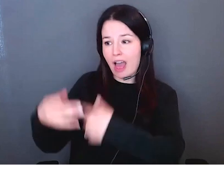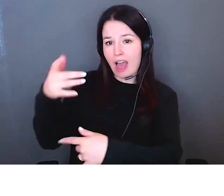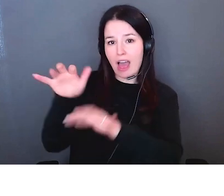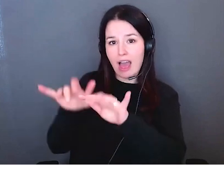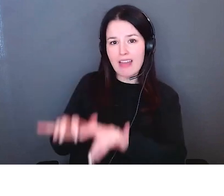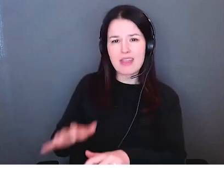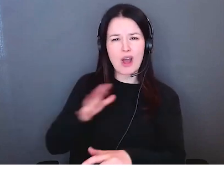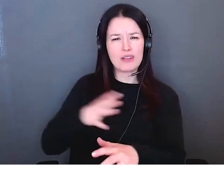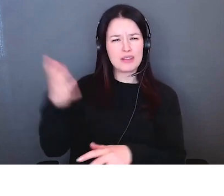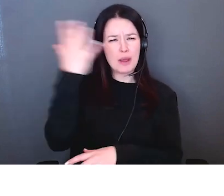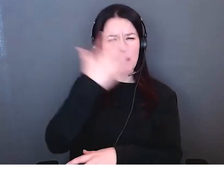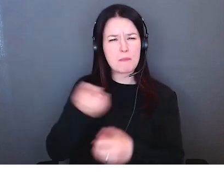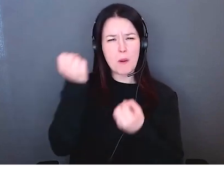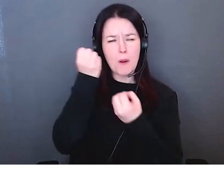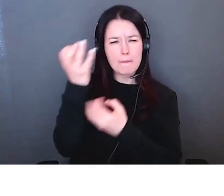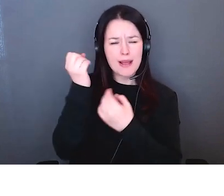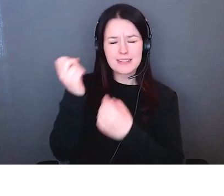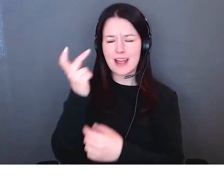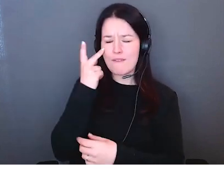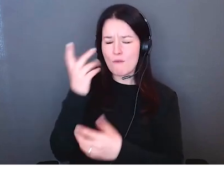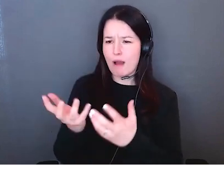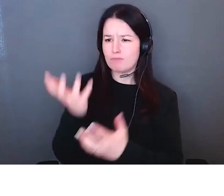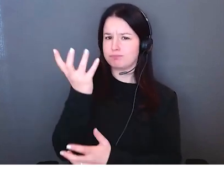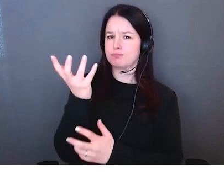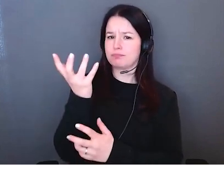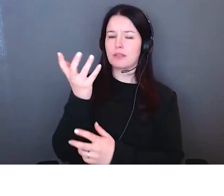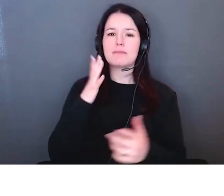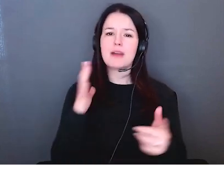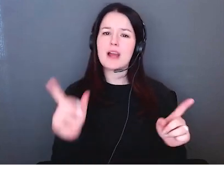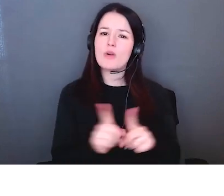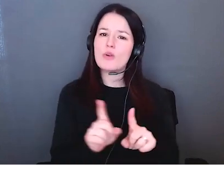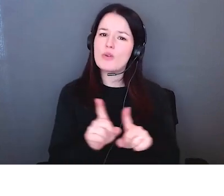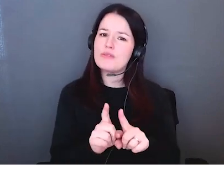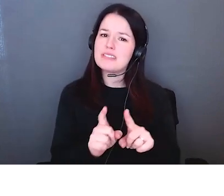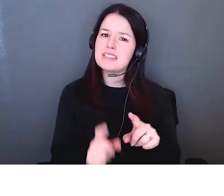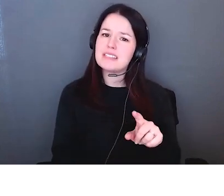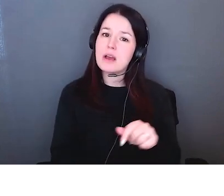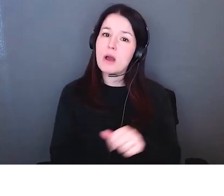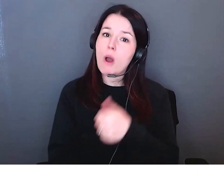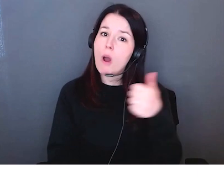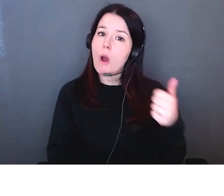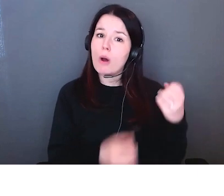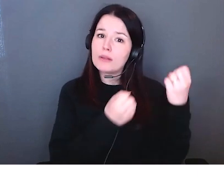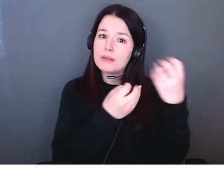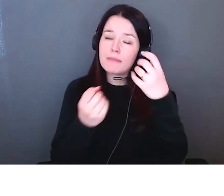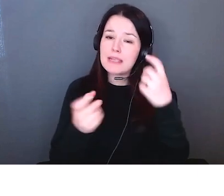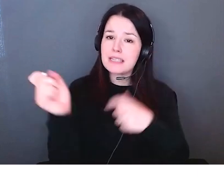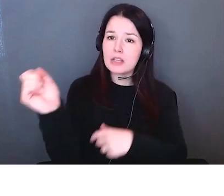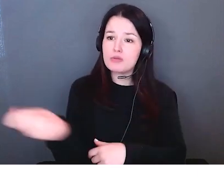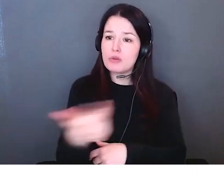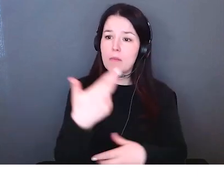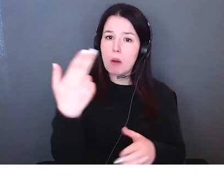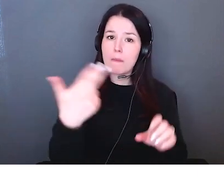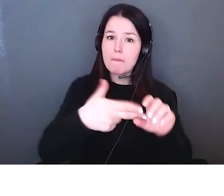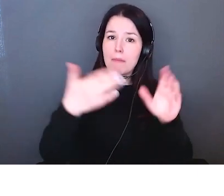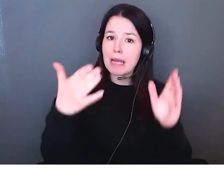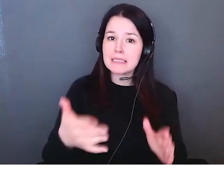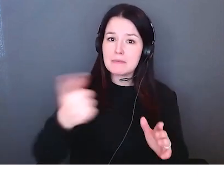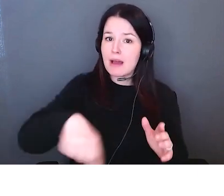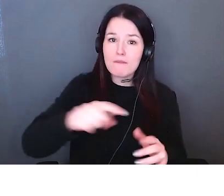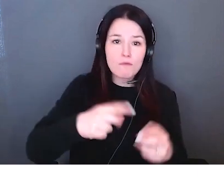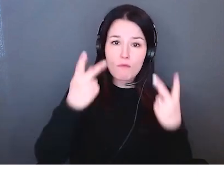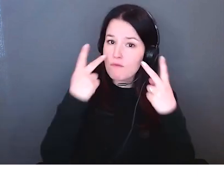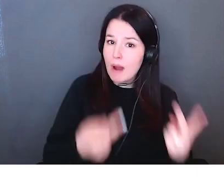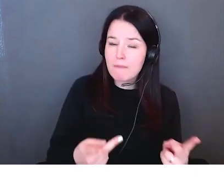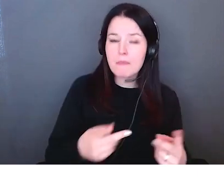et donc je peux si on a suffisamment de temps à la fin je pourrais peut-être vous donner l'occasion d'entendre ce que vous avez évité d